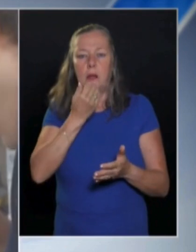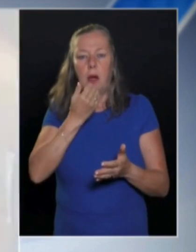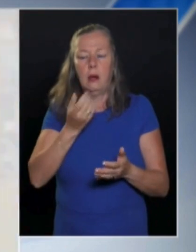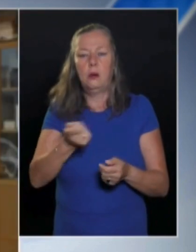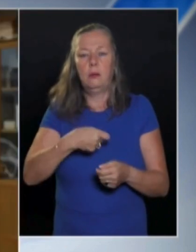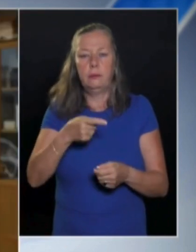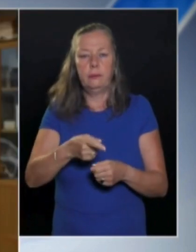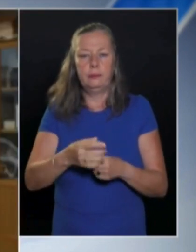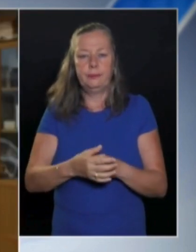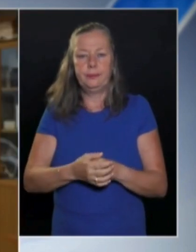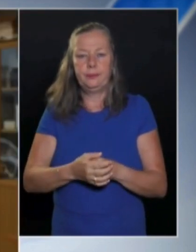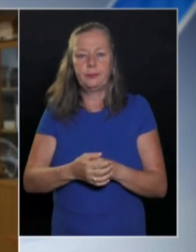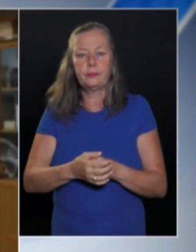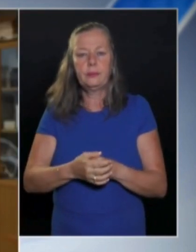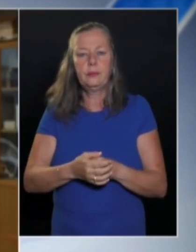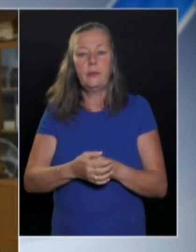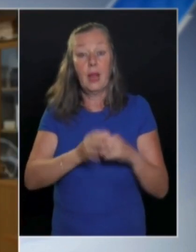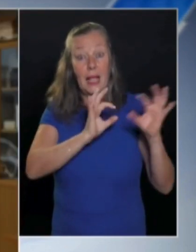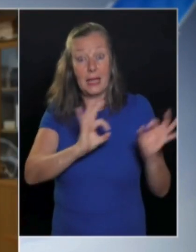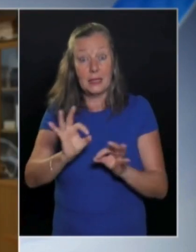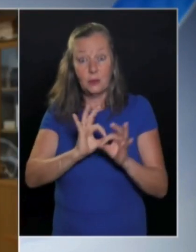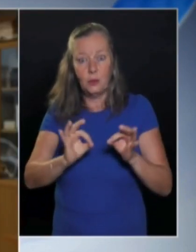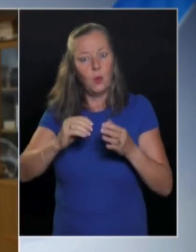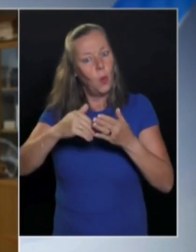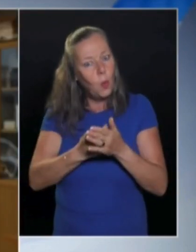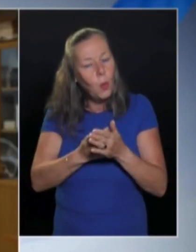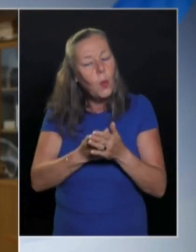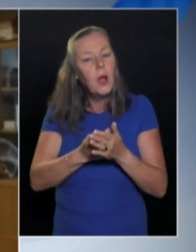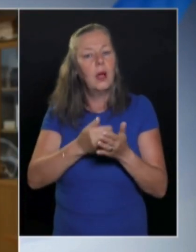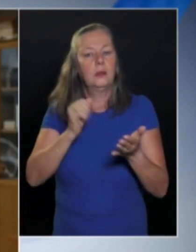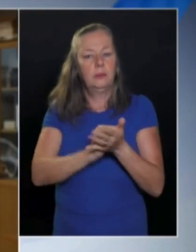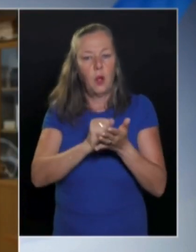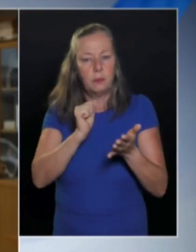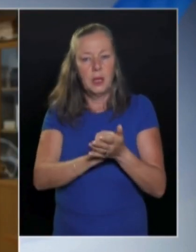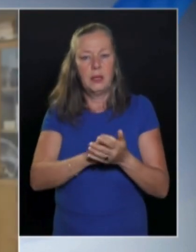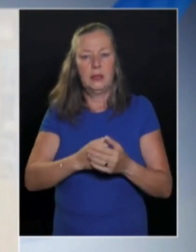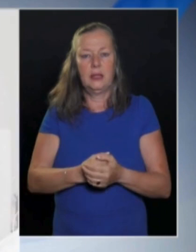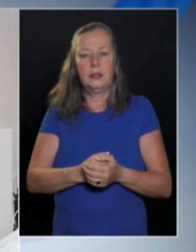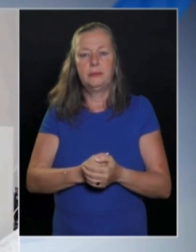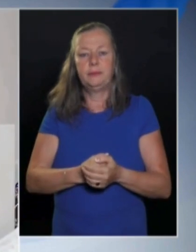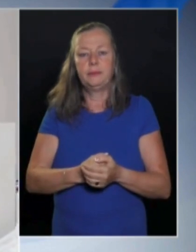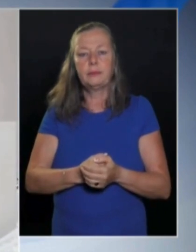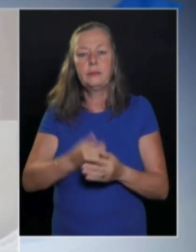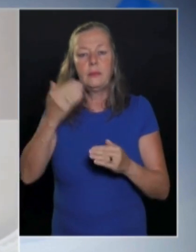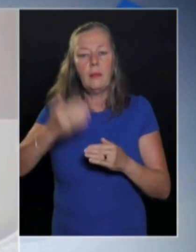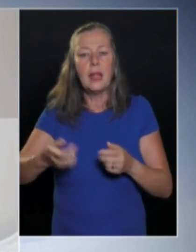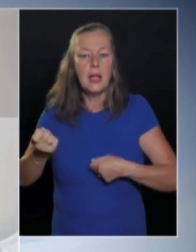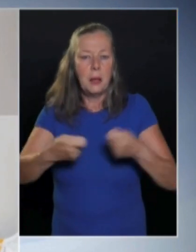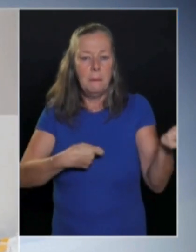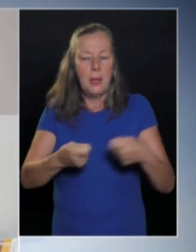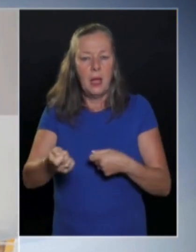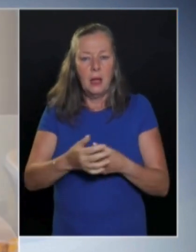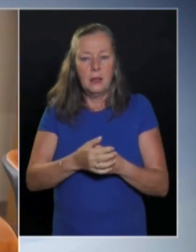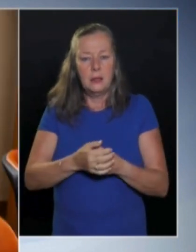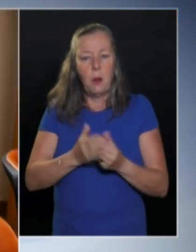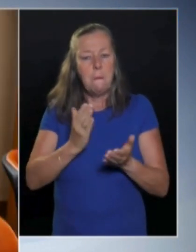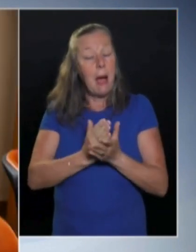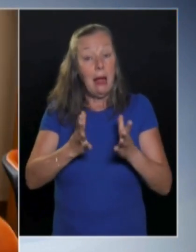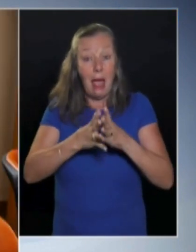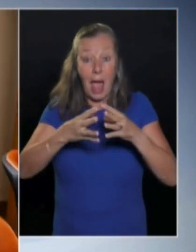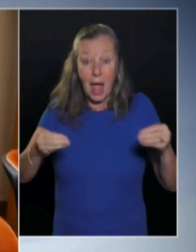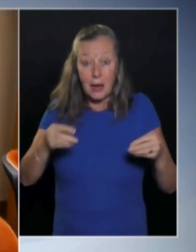beszerezni, új gyártású termékekkel készülünk, tehát hogy meg fog jelenni olyan, ami eddig a piacon már ilyen